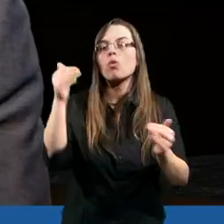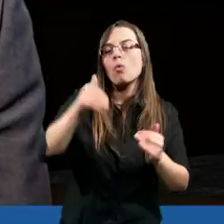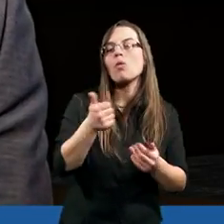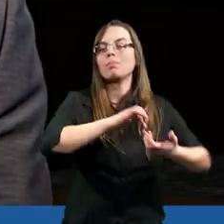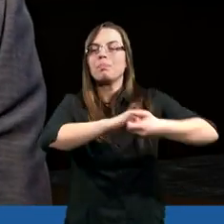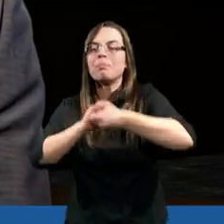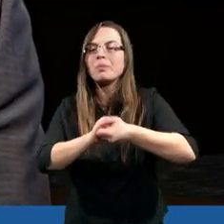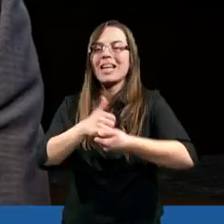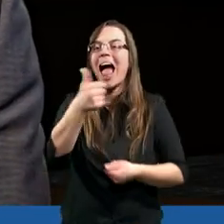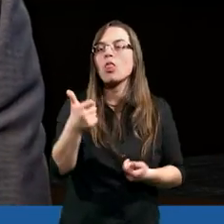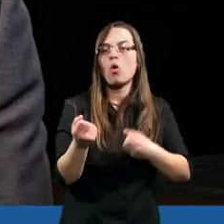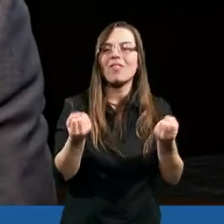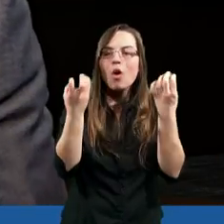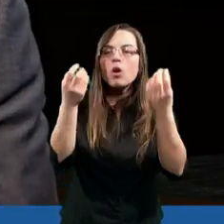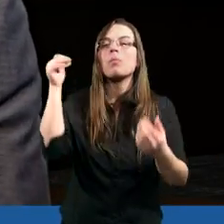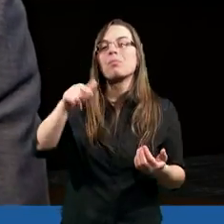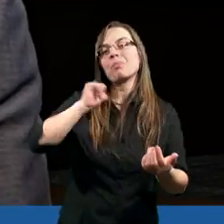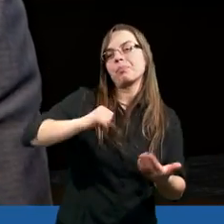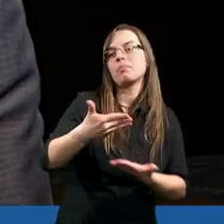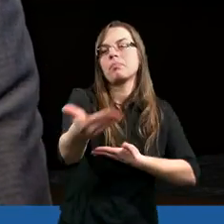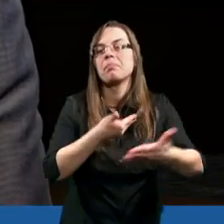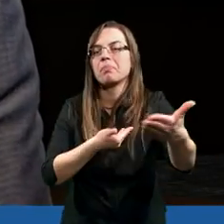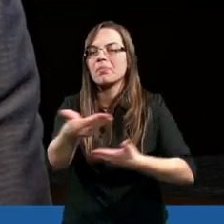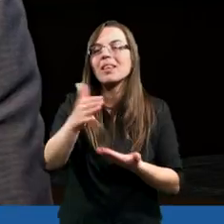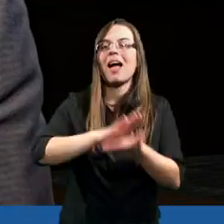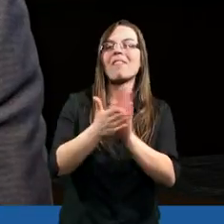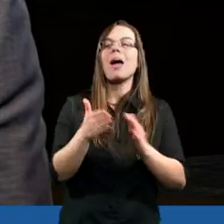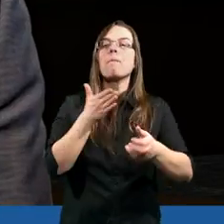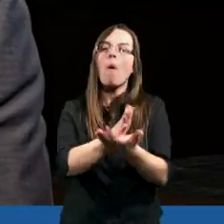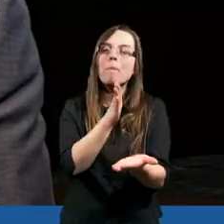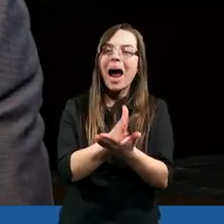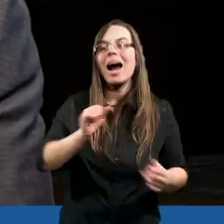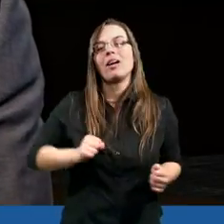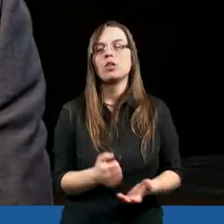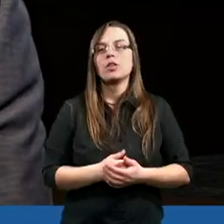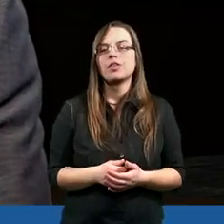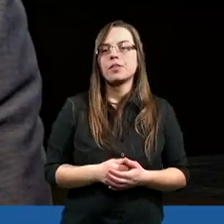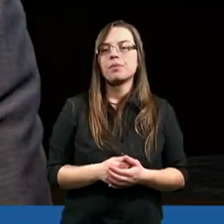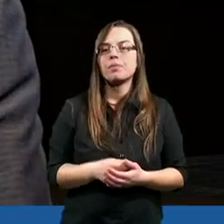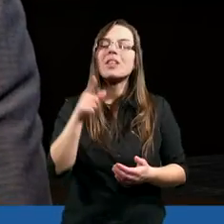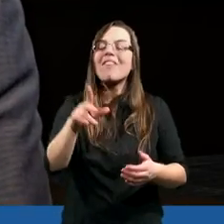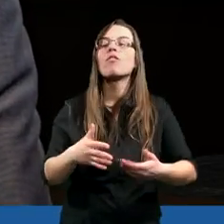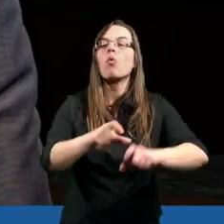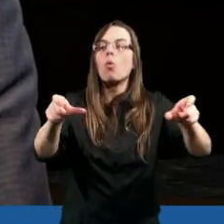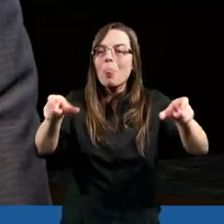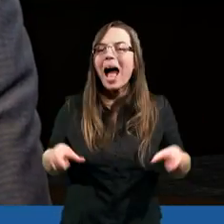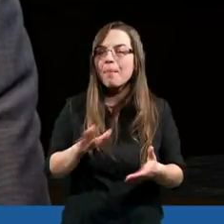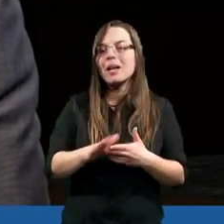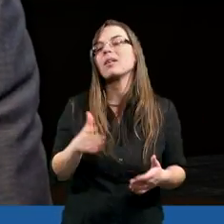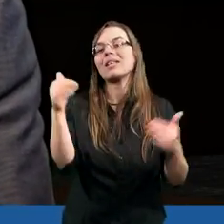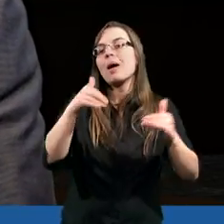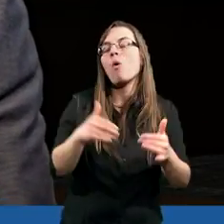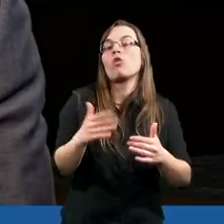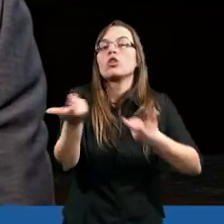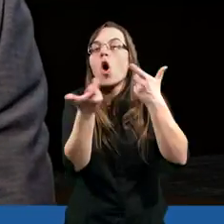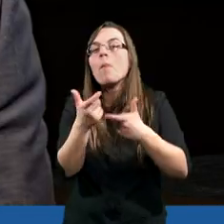tworzyć jedność? Poprzez to, że sobie nawzajem służą. Więc tak jak nie może dom być bez fundamentów, tak jak